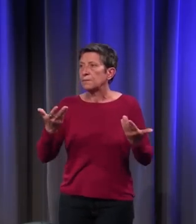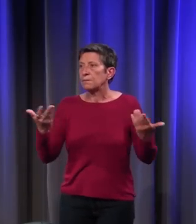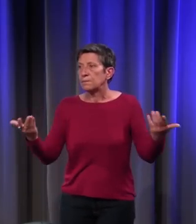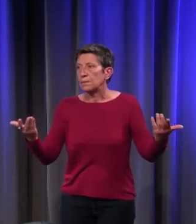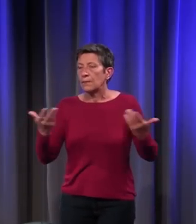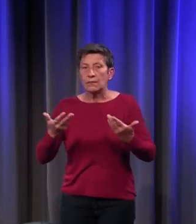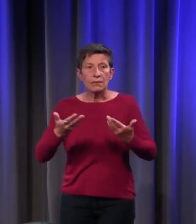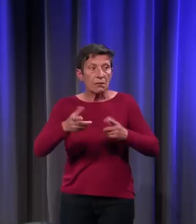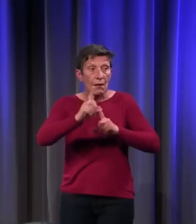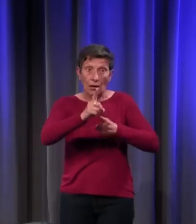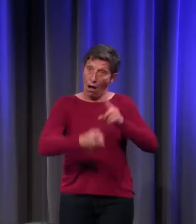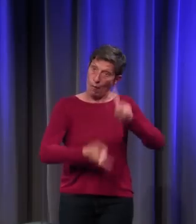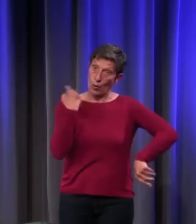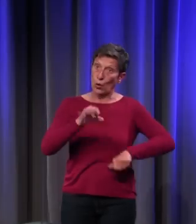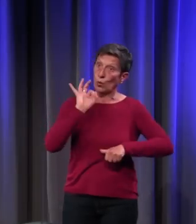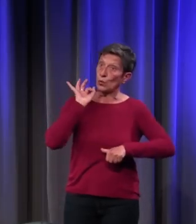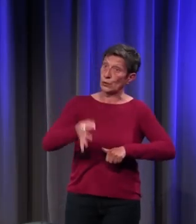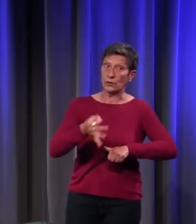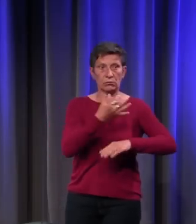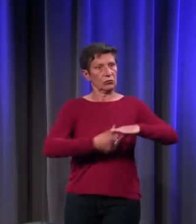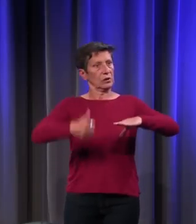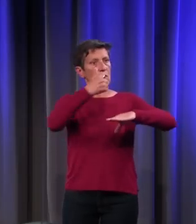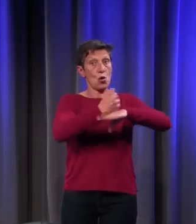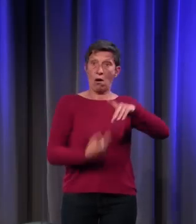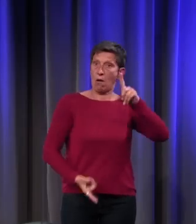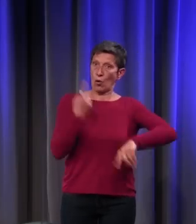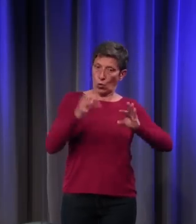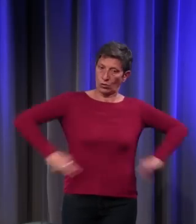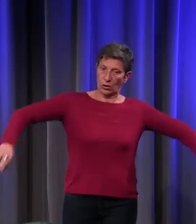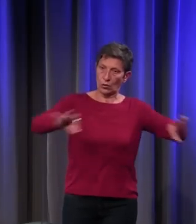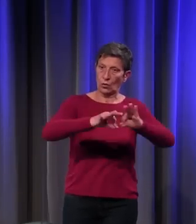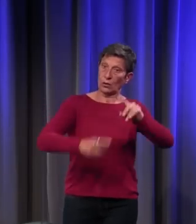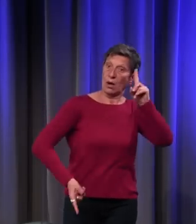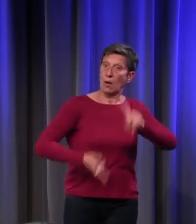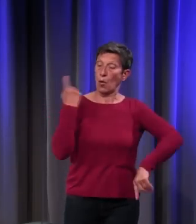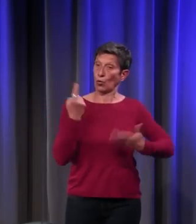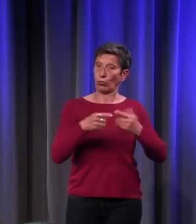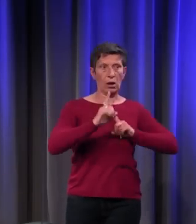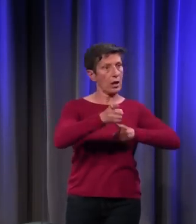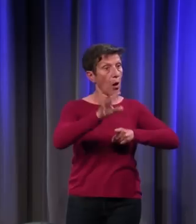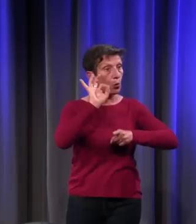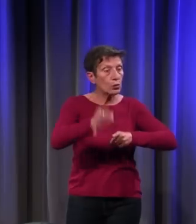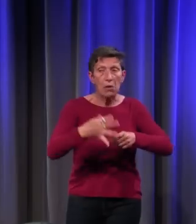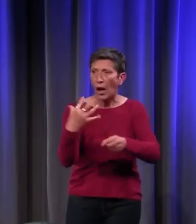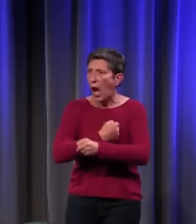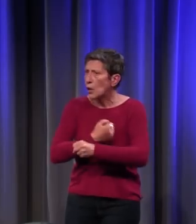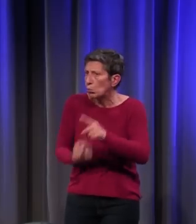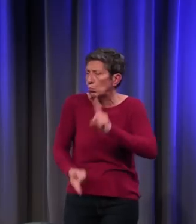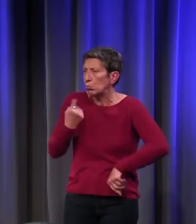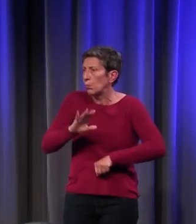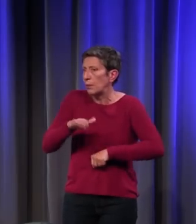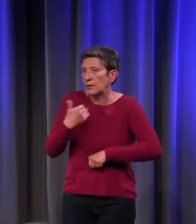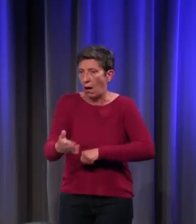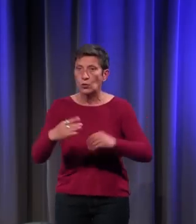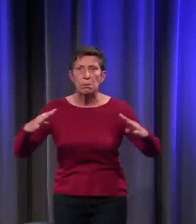Faire la guerre, c'est important. Quand on est un seigneur, il faut faire la guerre. Gagner, ça l'est beaucoup moins. Et les